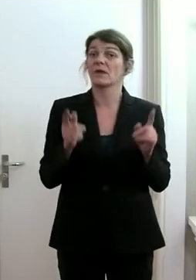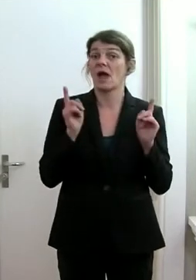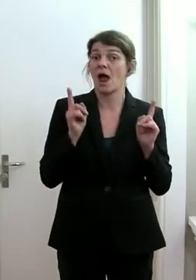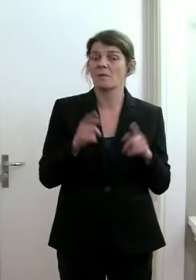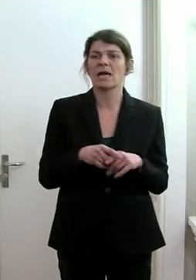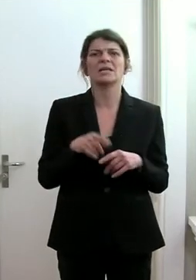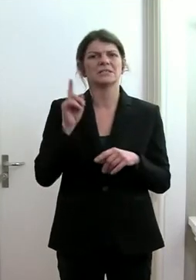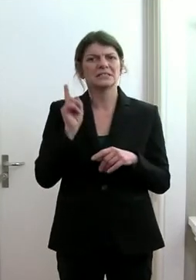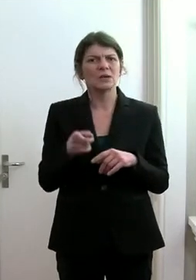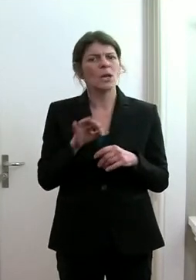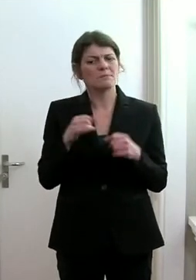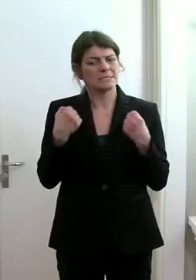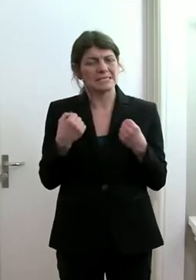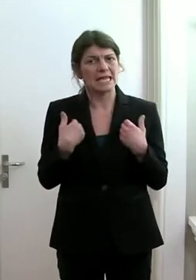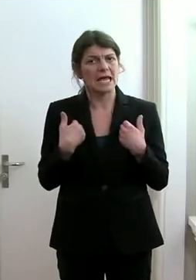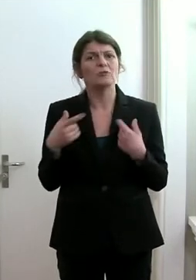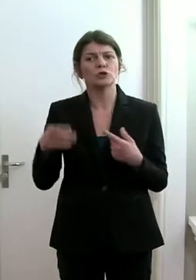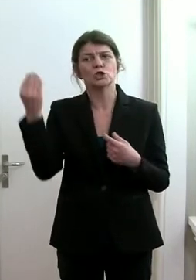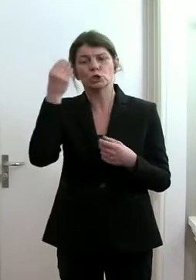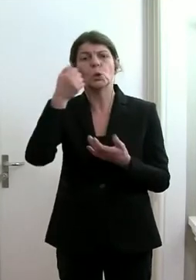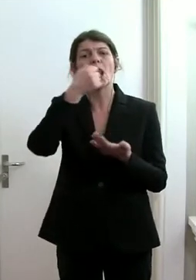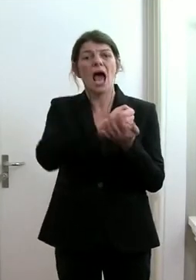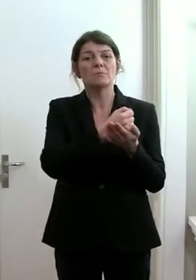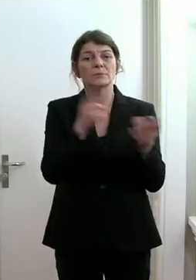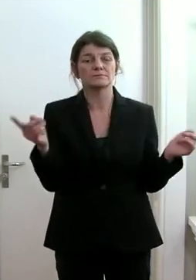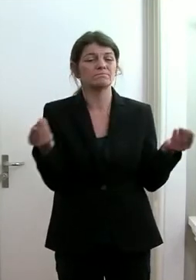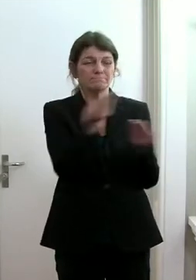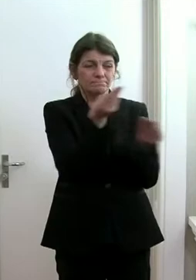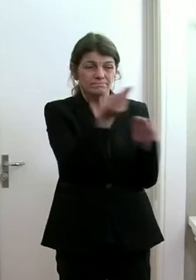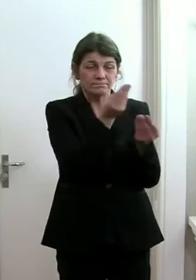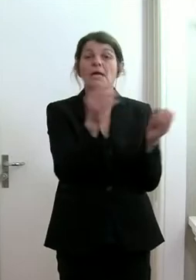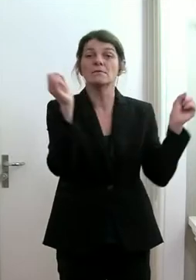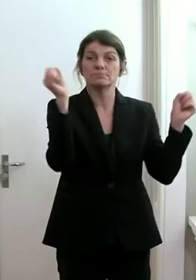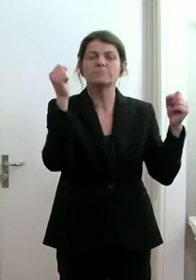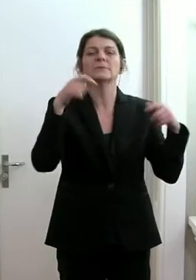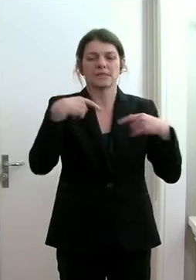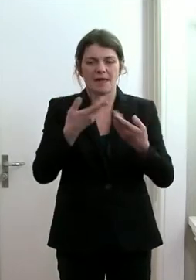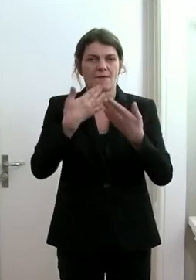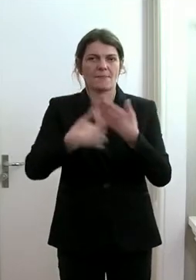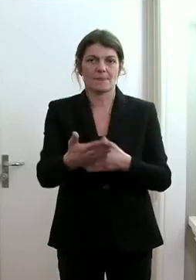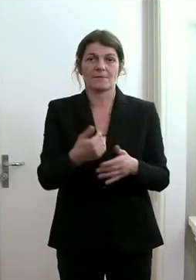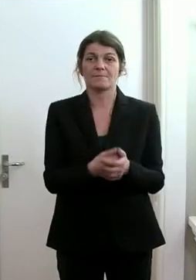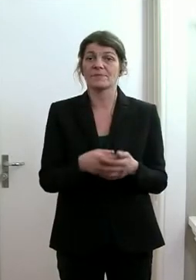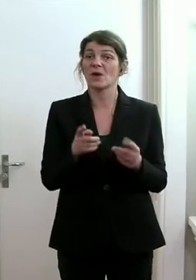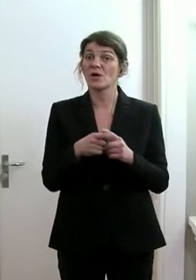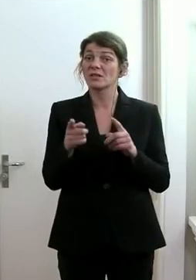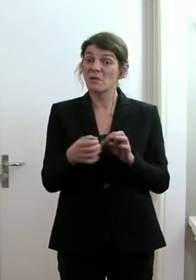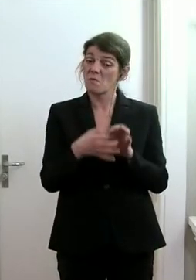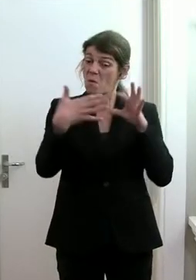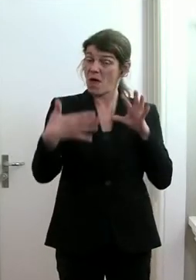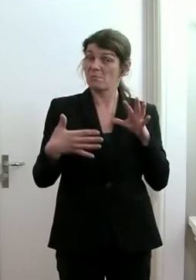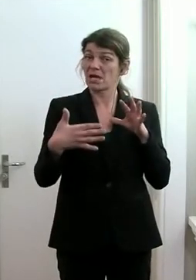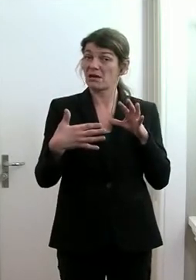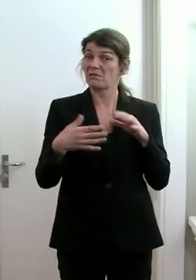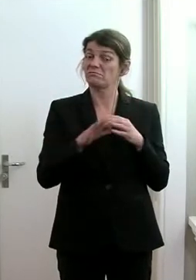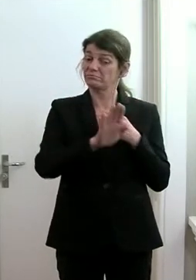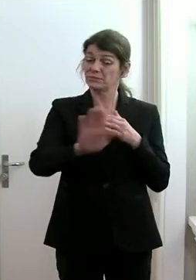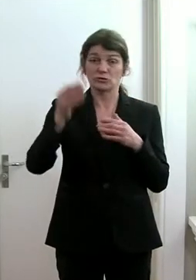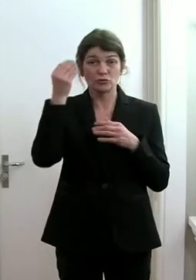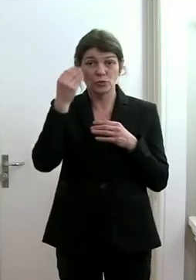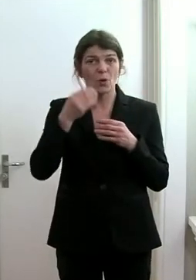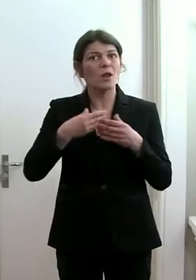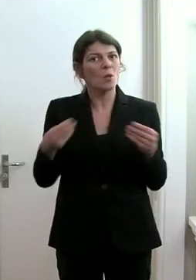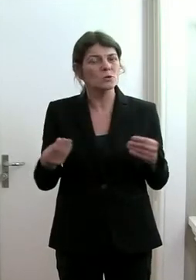immer gewährleistet sein, dass das mit dem Schulamt abgesprochen ist. Und wir kommen mit dieser autonomen Lösung auch den